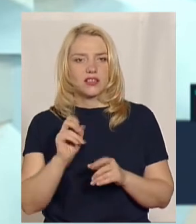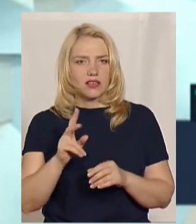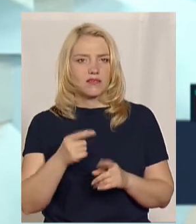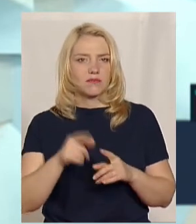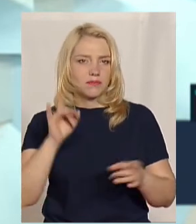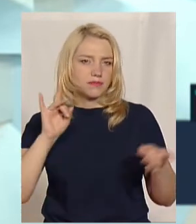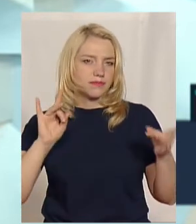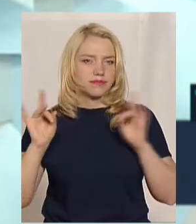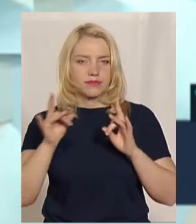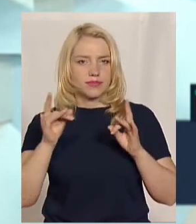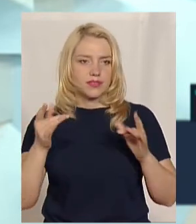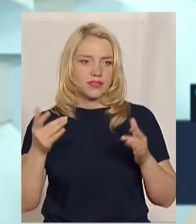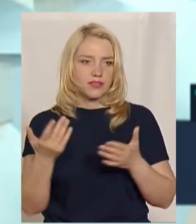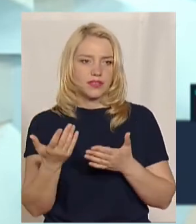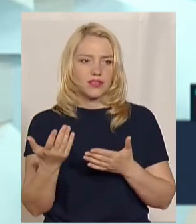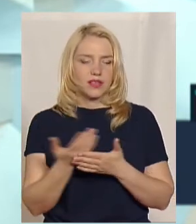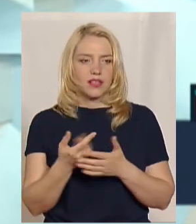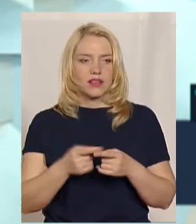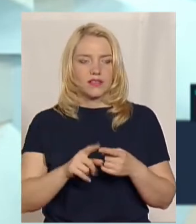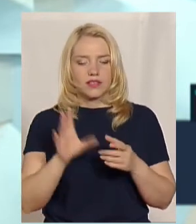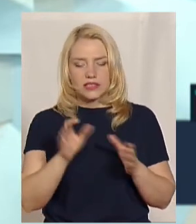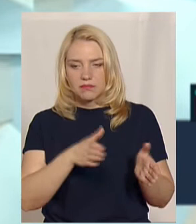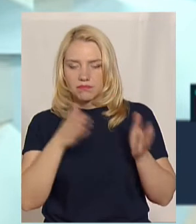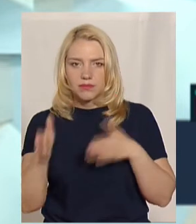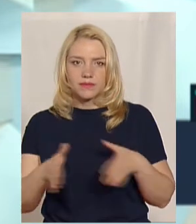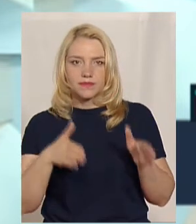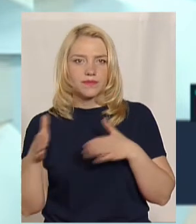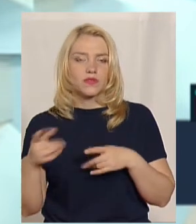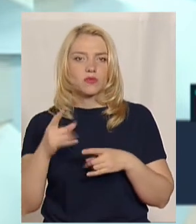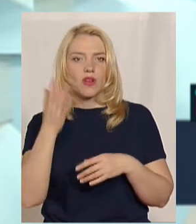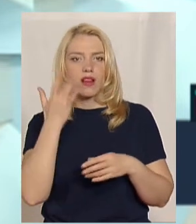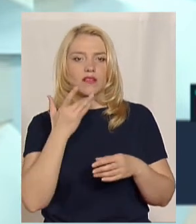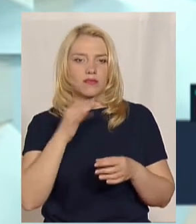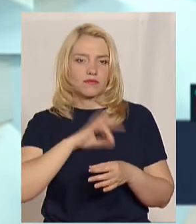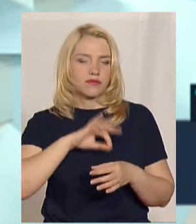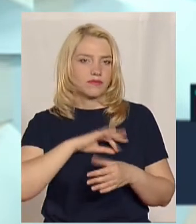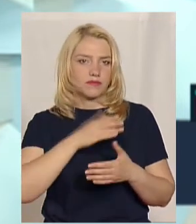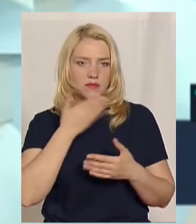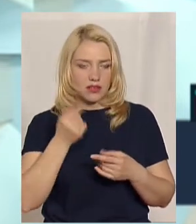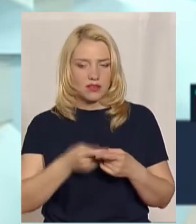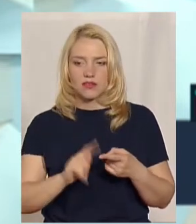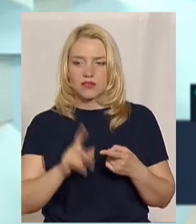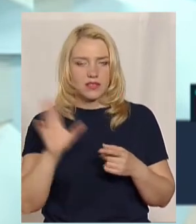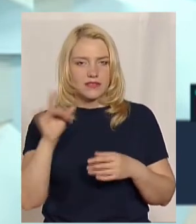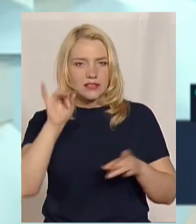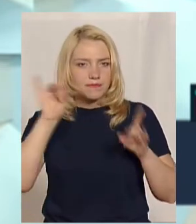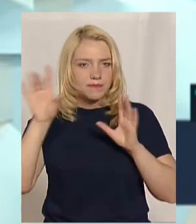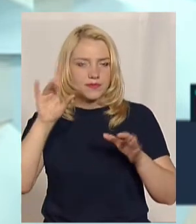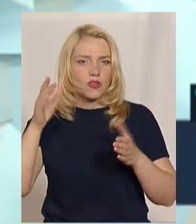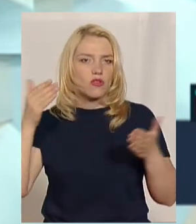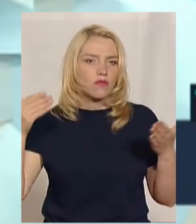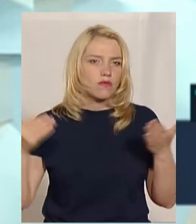то вони всі перенеслися. Всі ближче до осені, тому що, я ж кажу, літо – не прибутковий сезон, і дистриб'ютори це врахували, вони перенесли такі